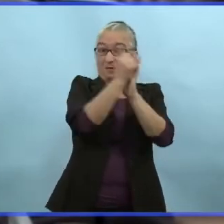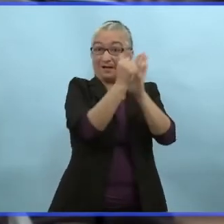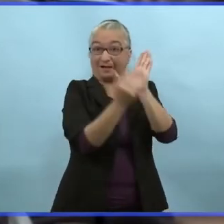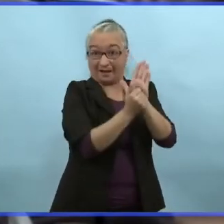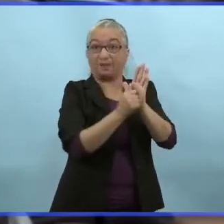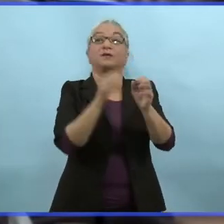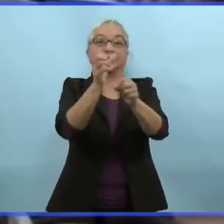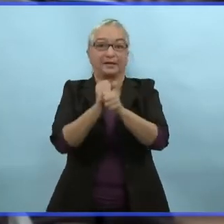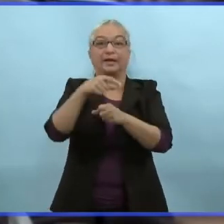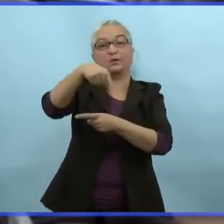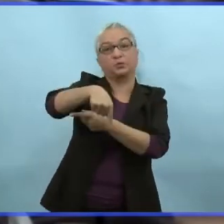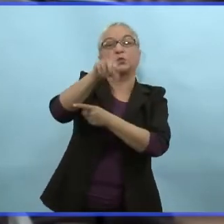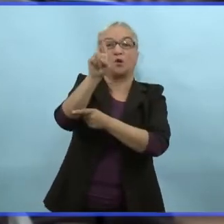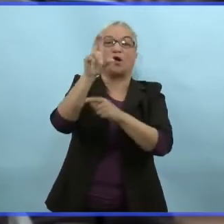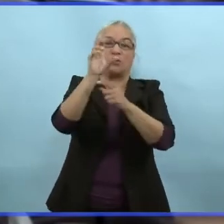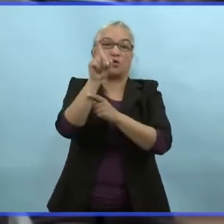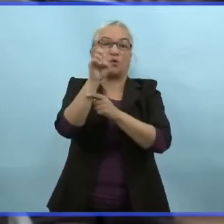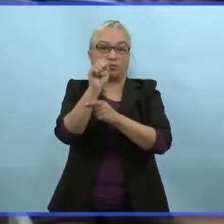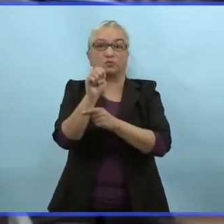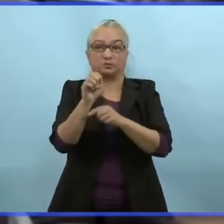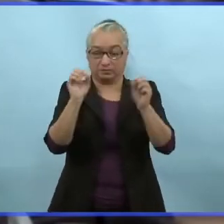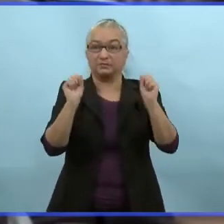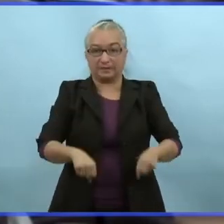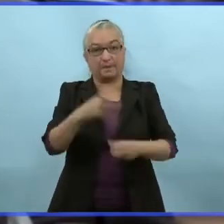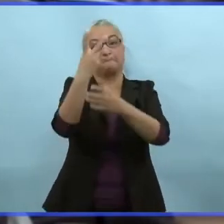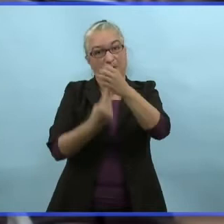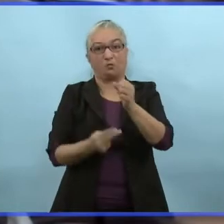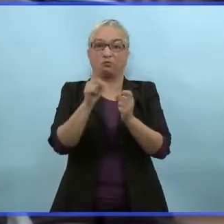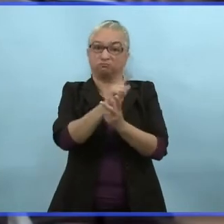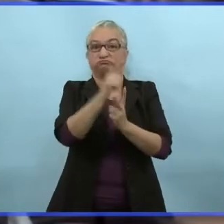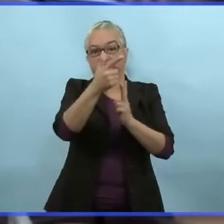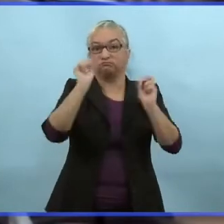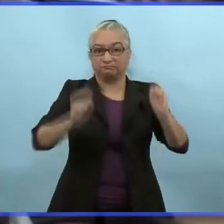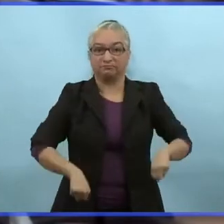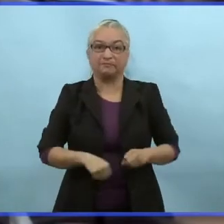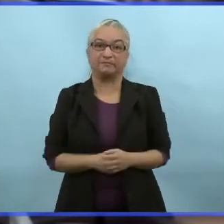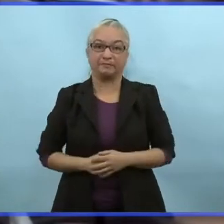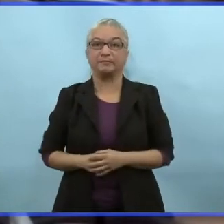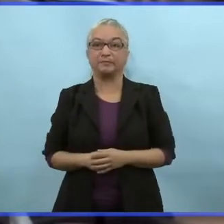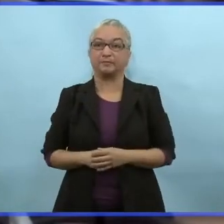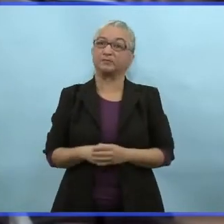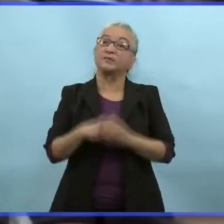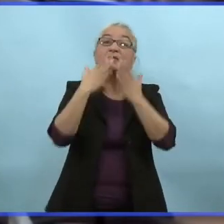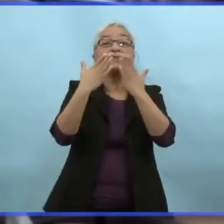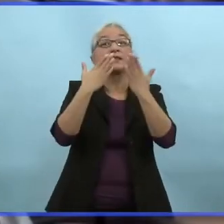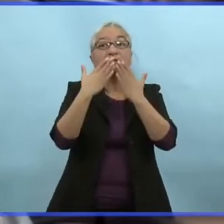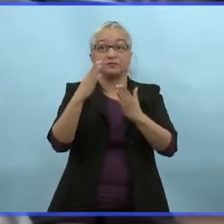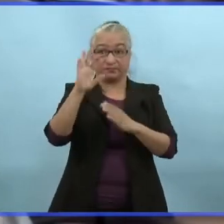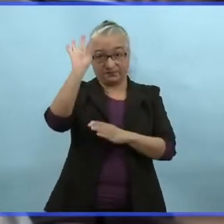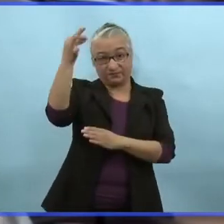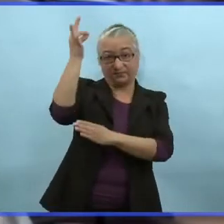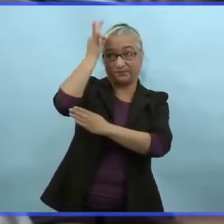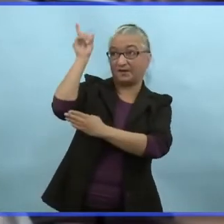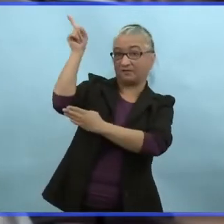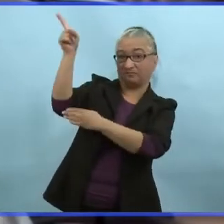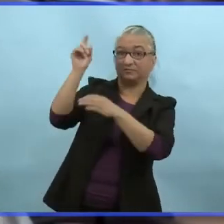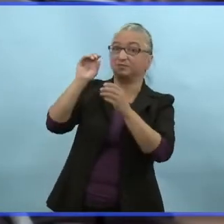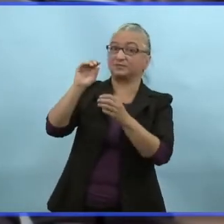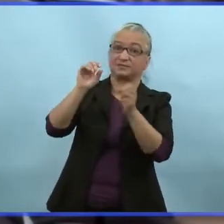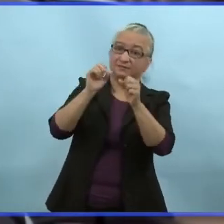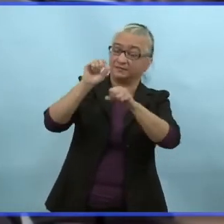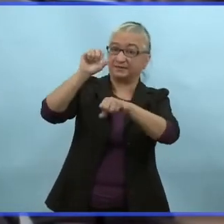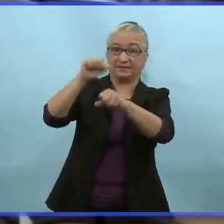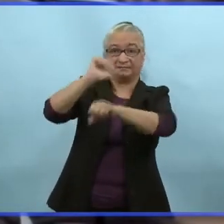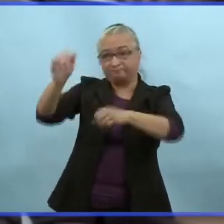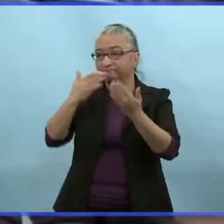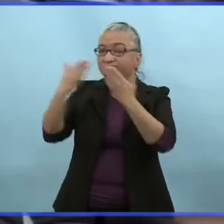Merci aux équipes qui ont travaillé sur cette initiative au Manitoba en collaboration avec le gouvernement fédéral et d'autres